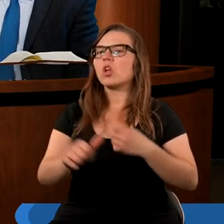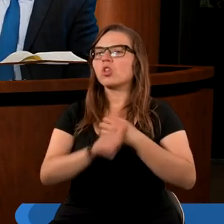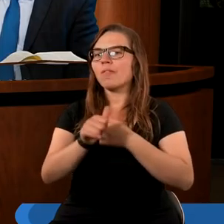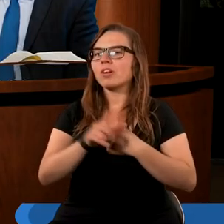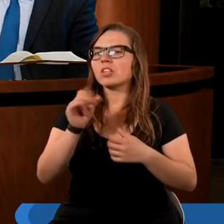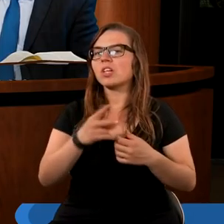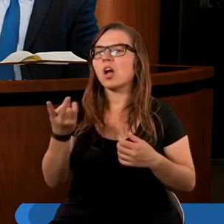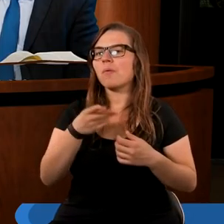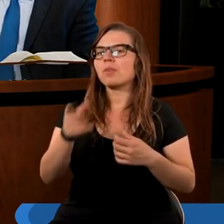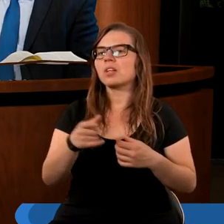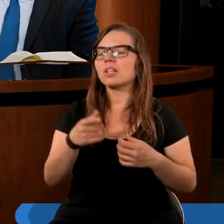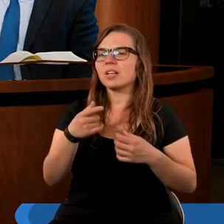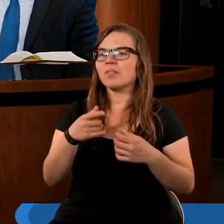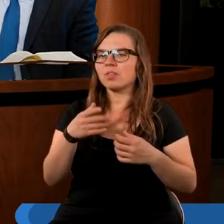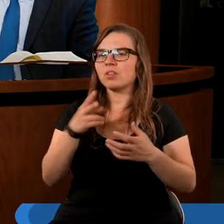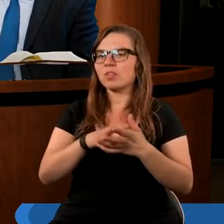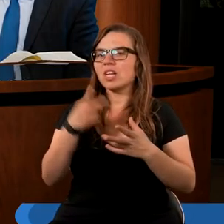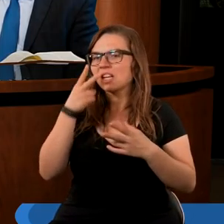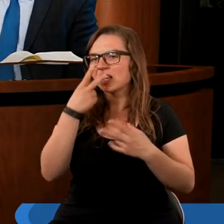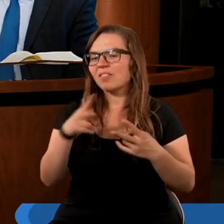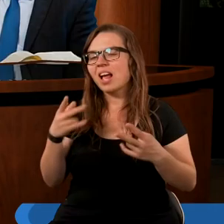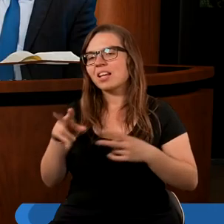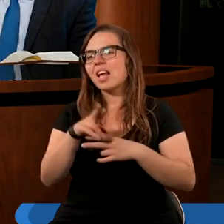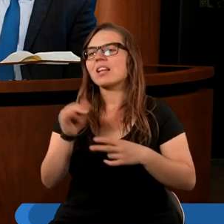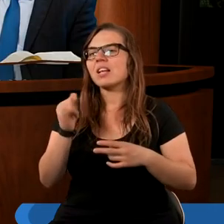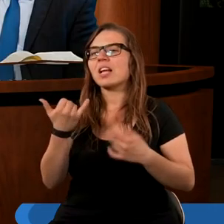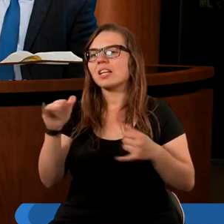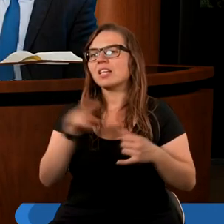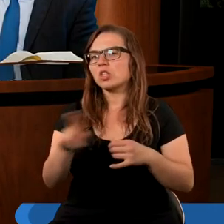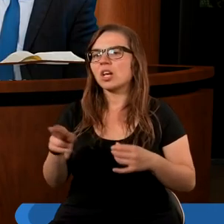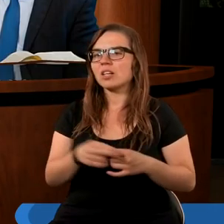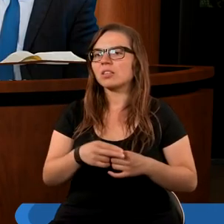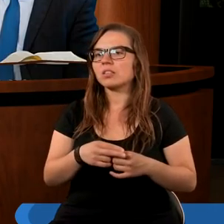dochodzi, że abyśmy my nie ulegli zwiedzeniu i abyśmy ostrzegli innych.